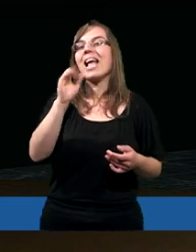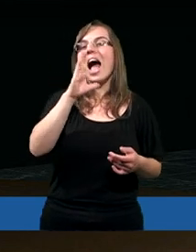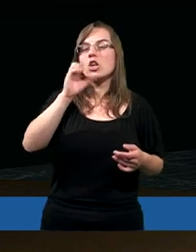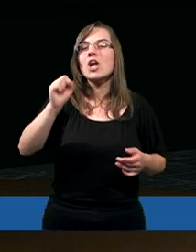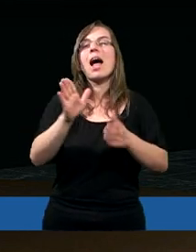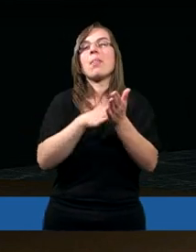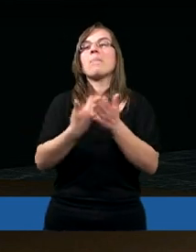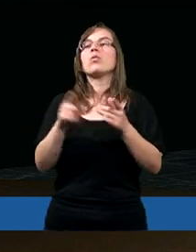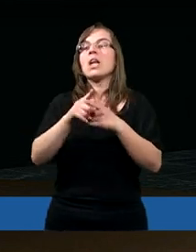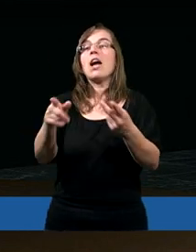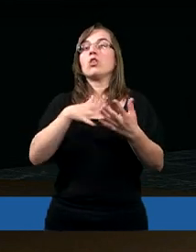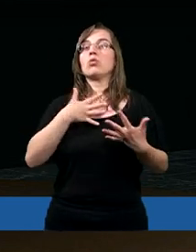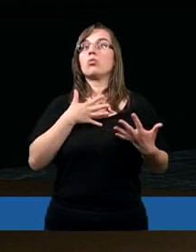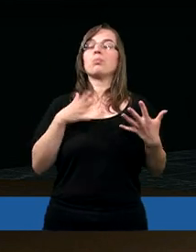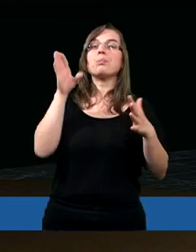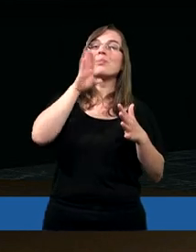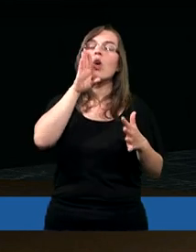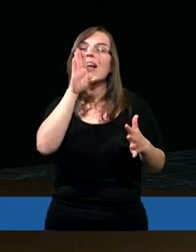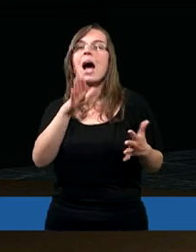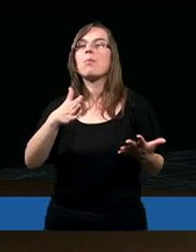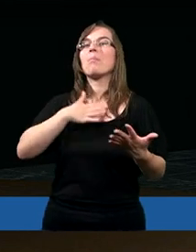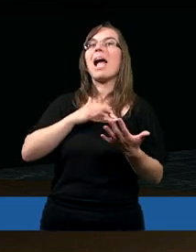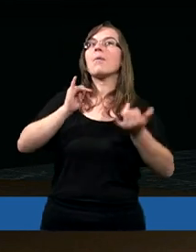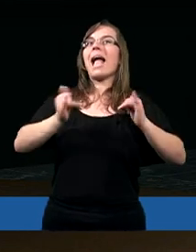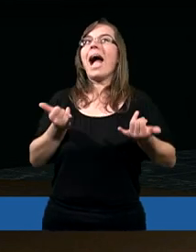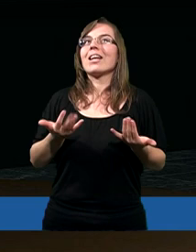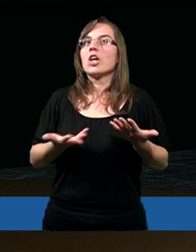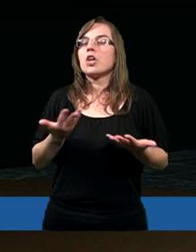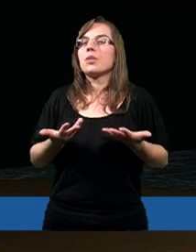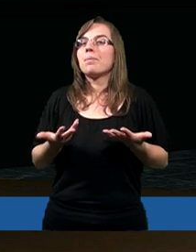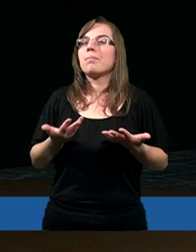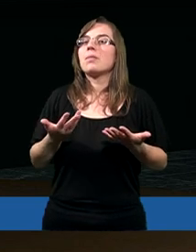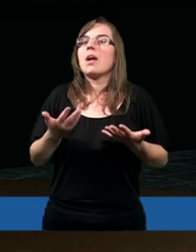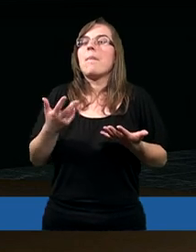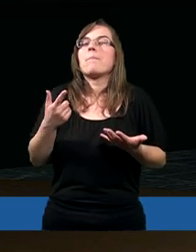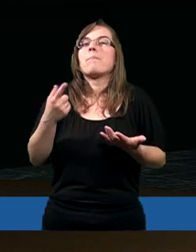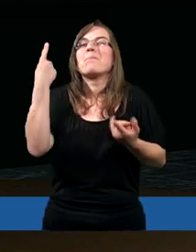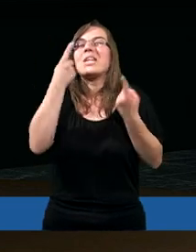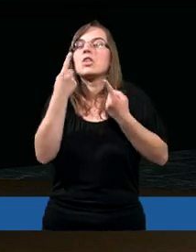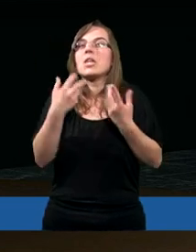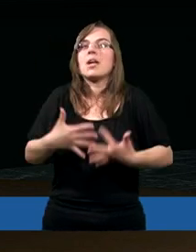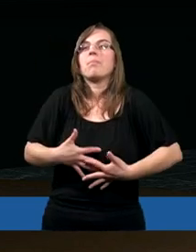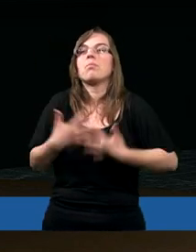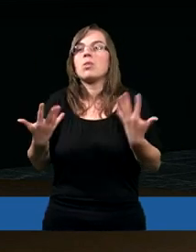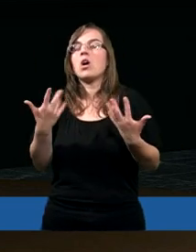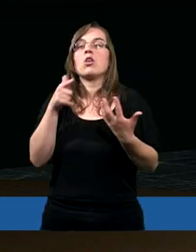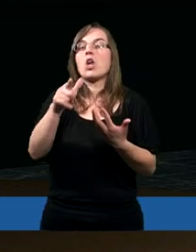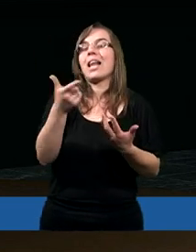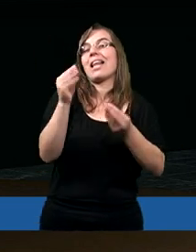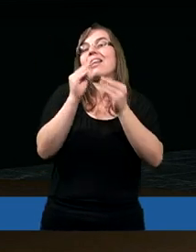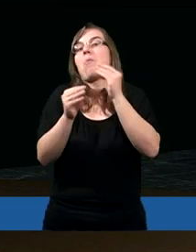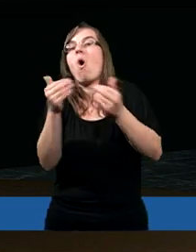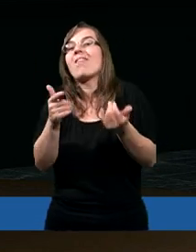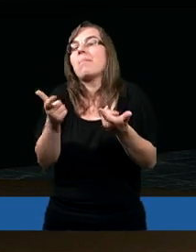pewnie jak czytał ten psalm, to tak samo miał jakieś rozterki na pewno. O kim to jest